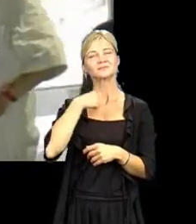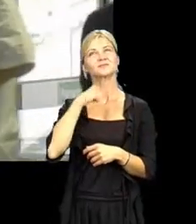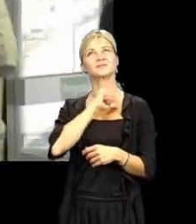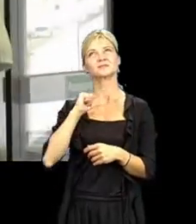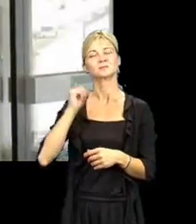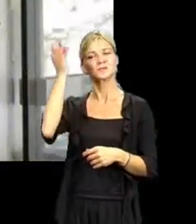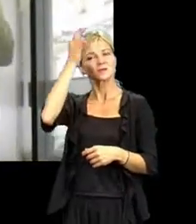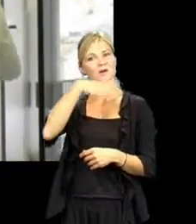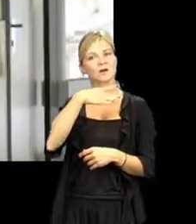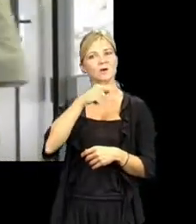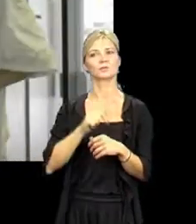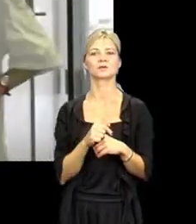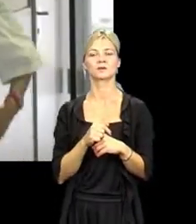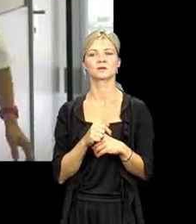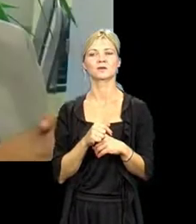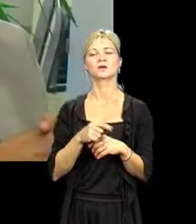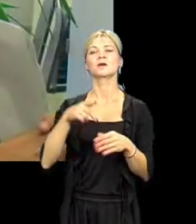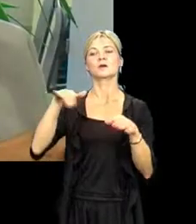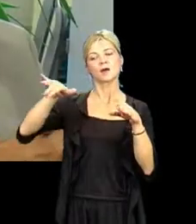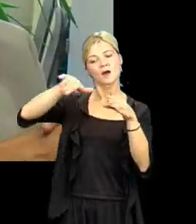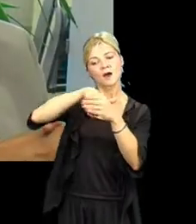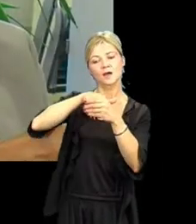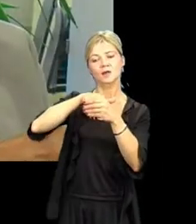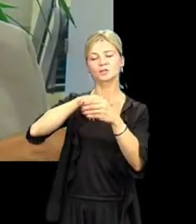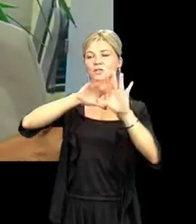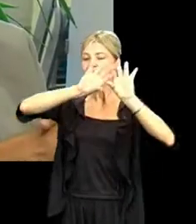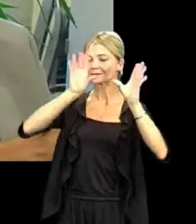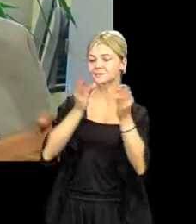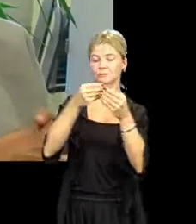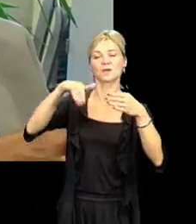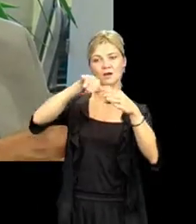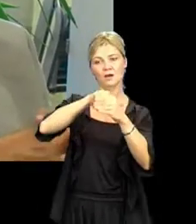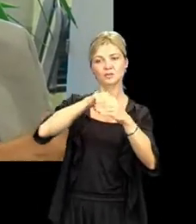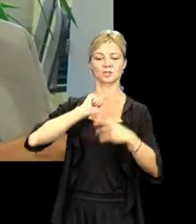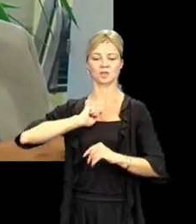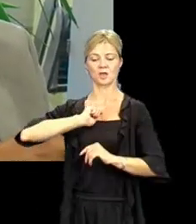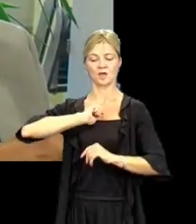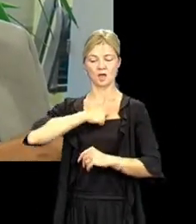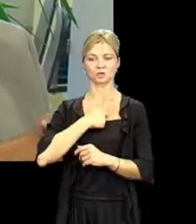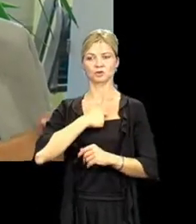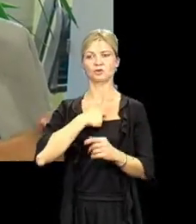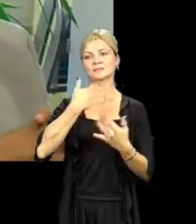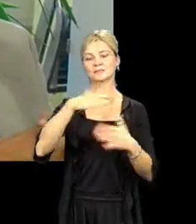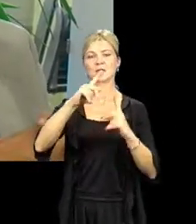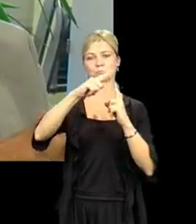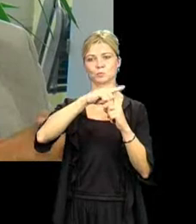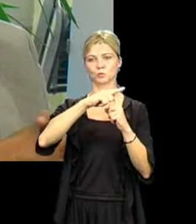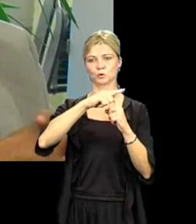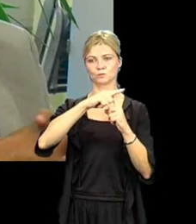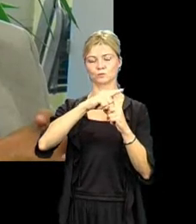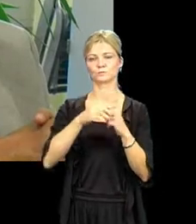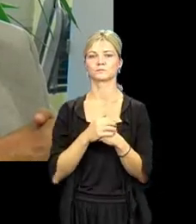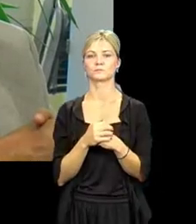geworden ist. Und ich freue mich immer und wir freuen uns immer und wir kriegen sehr viele positive